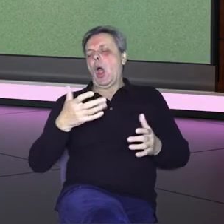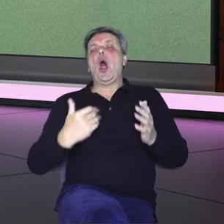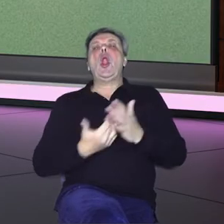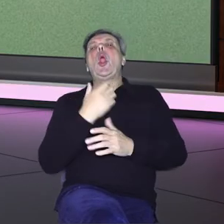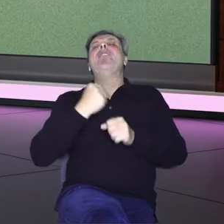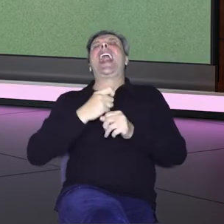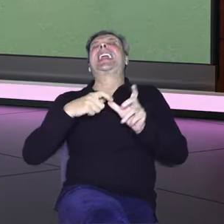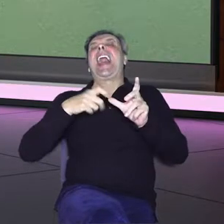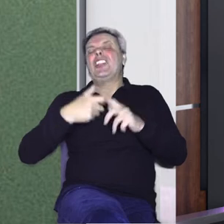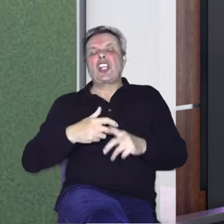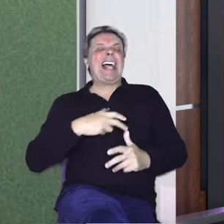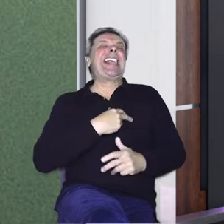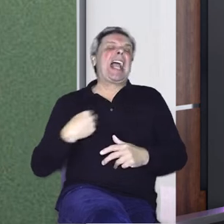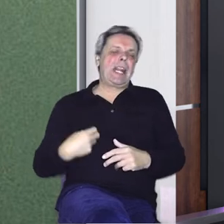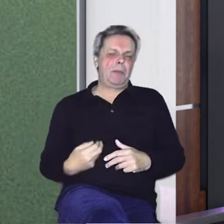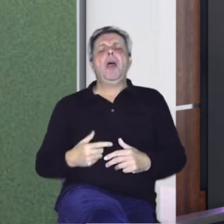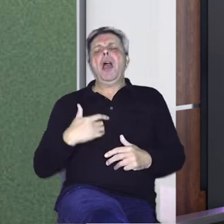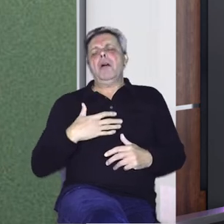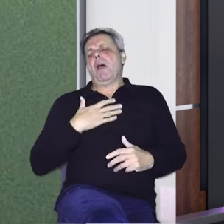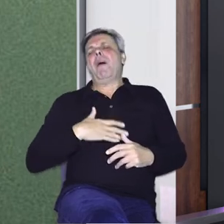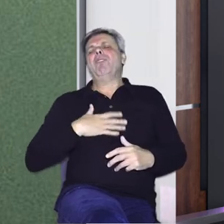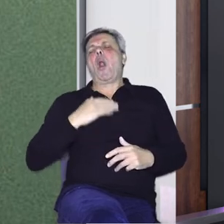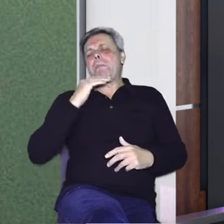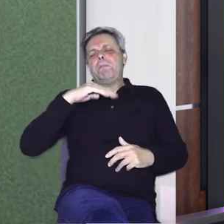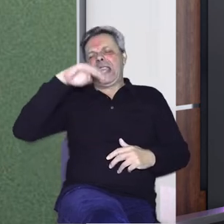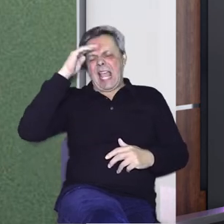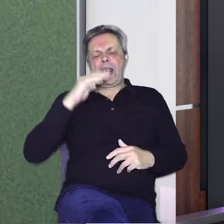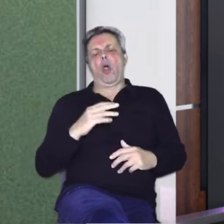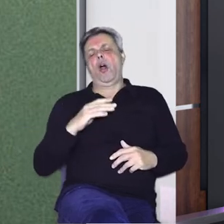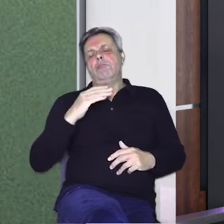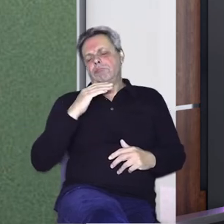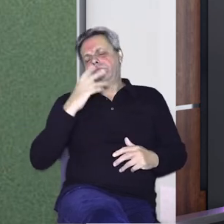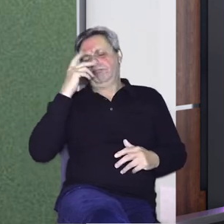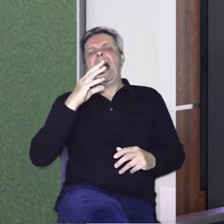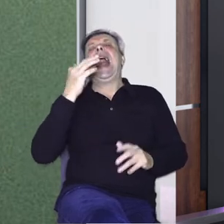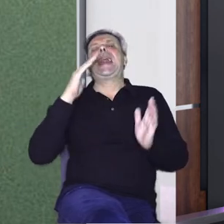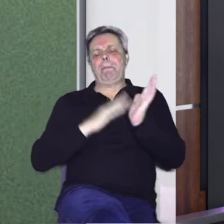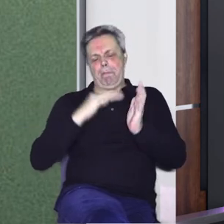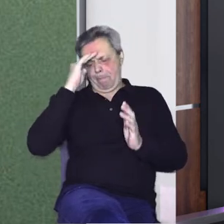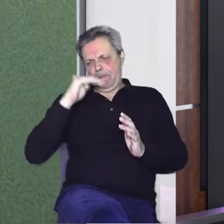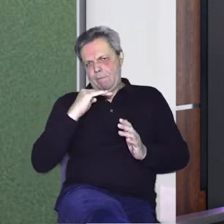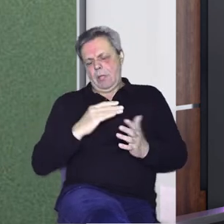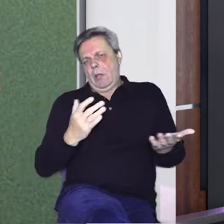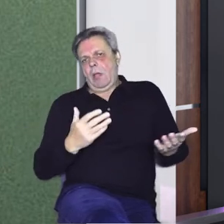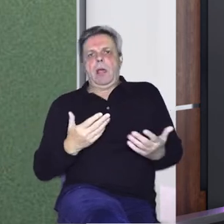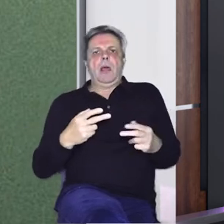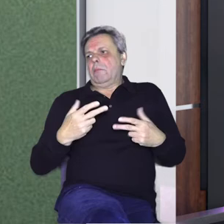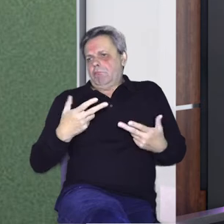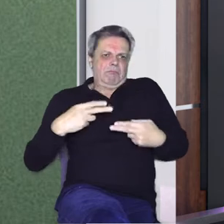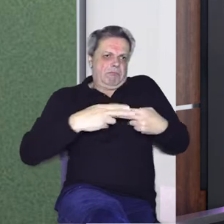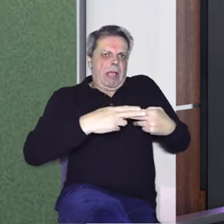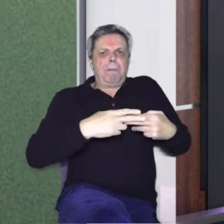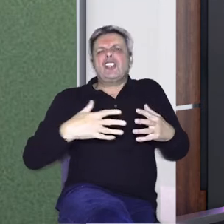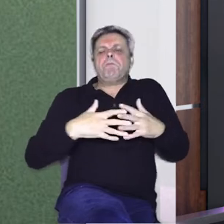selo, Ova Gradiška, Zagreb. Pavan Hrvatske, ako volim i čak u Italiji, bio sam u Rimu, Venecije i sližnim zemljama. Odnosno, bližim nama